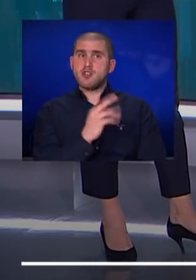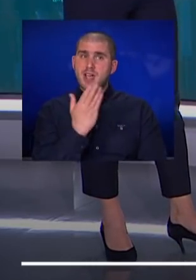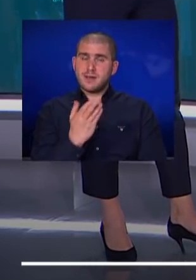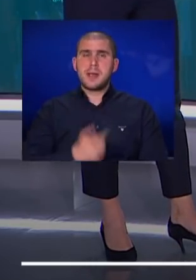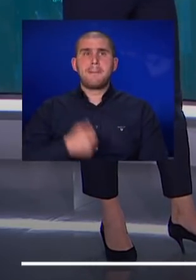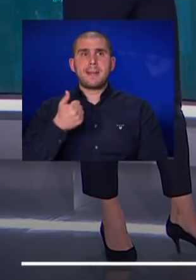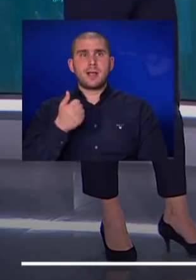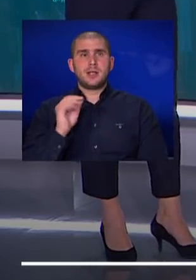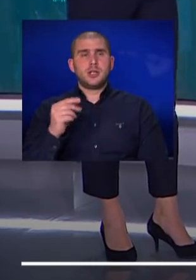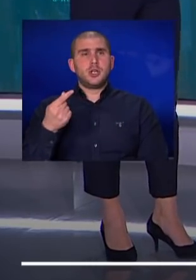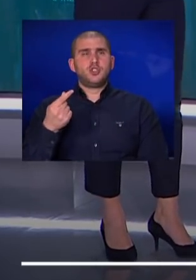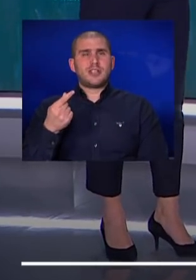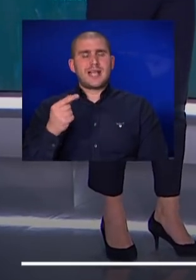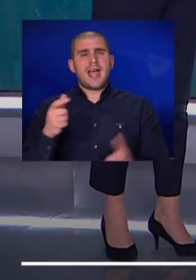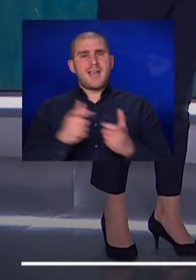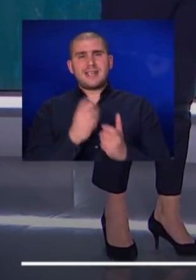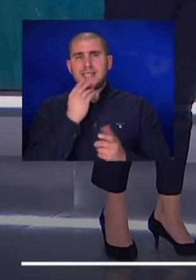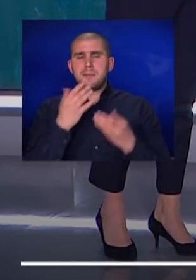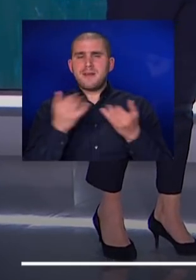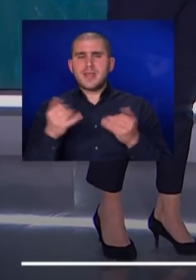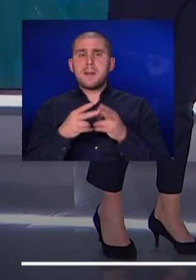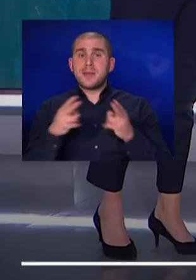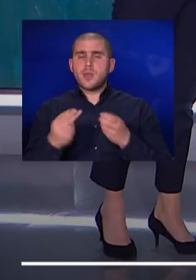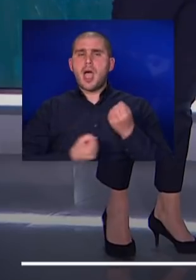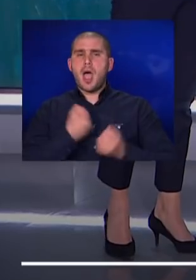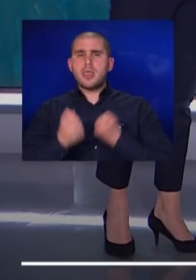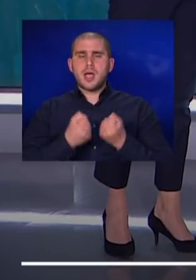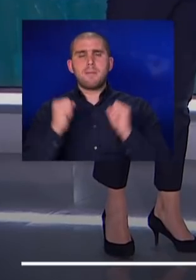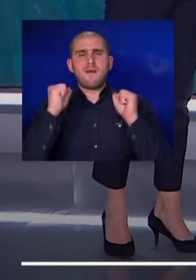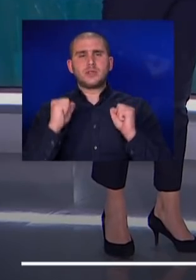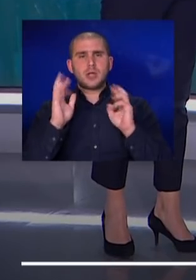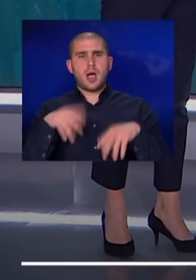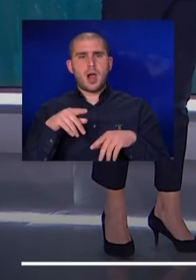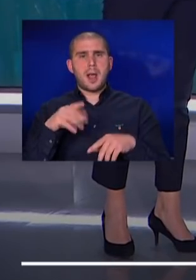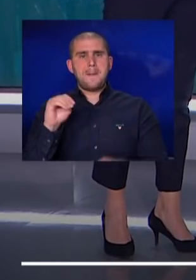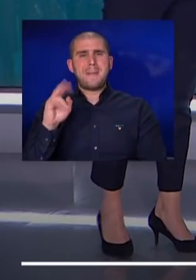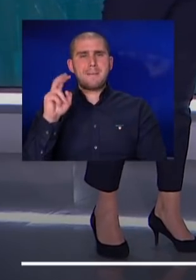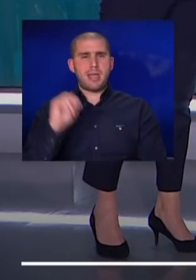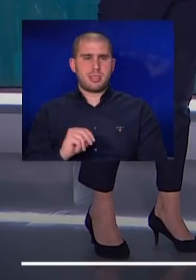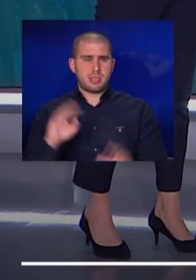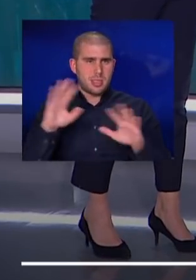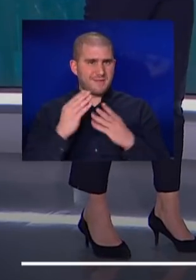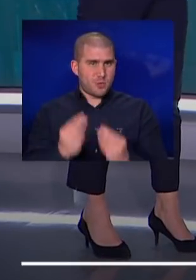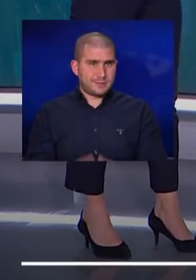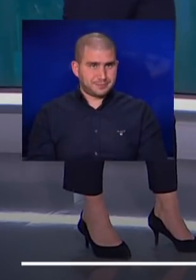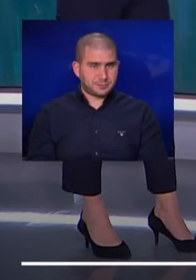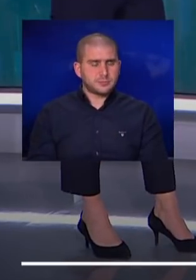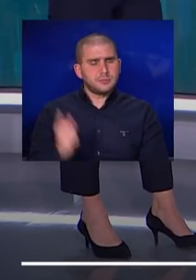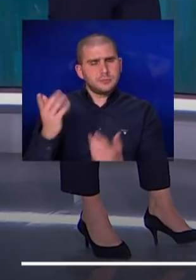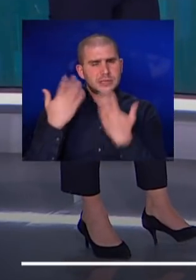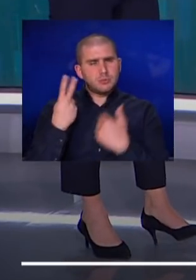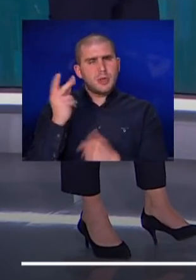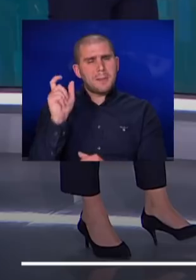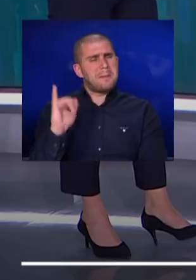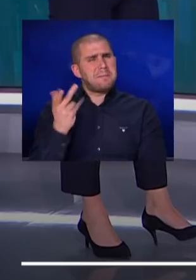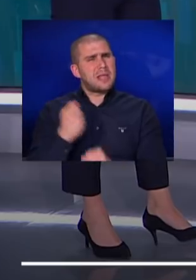מנכל ג'נסל, חברה ישראלית שמפתחת פתרונות אנרגיה מבוססים על מימן. ערב טוב, רמי. ערב טוב. תסביר בשתי מילים